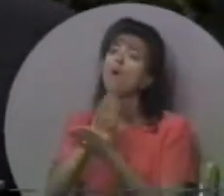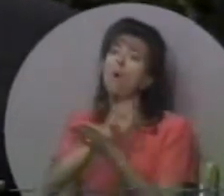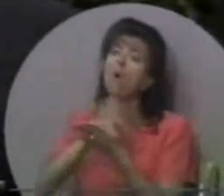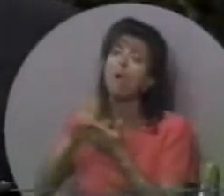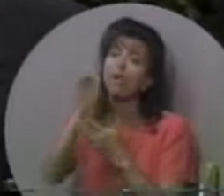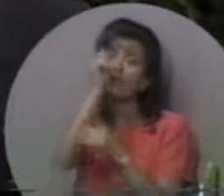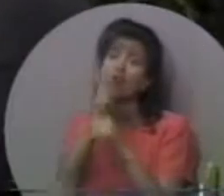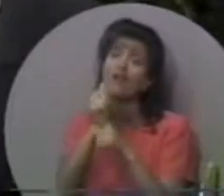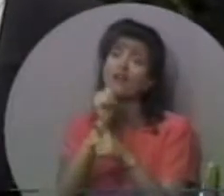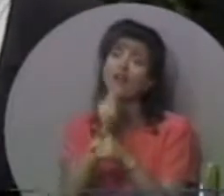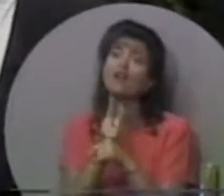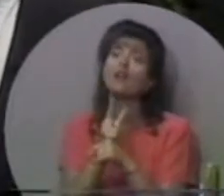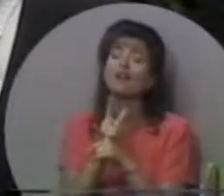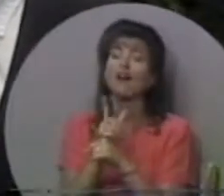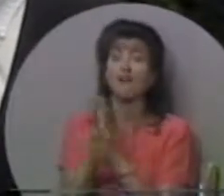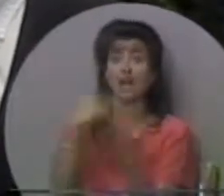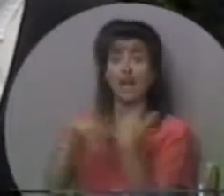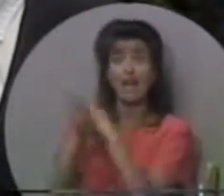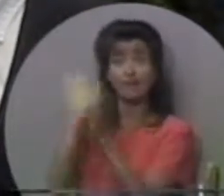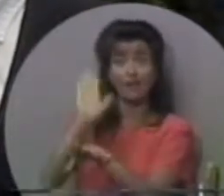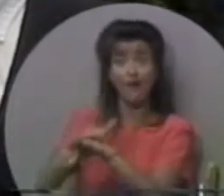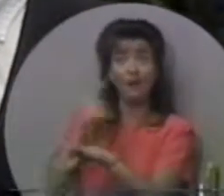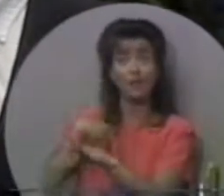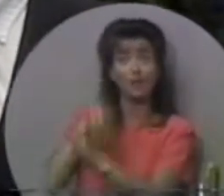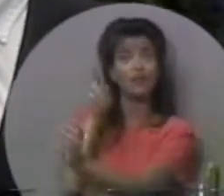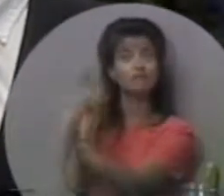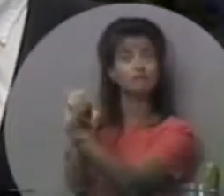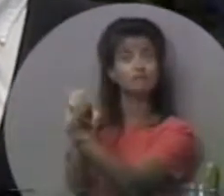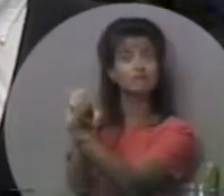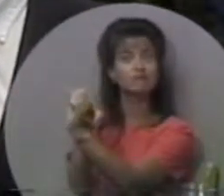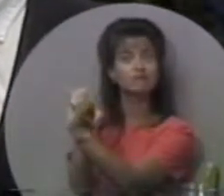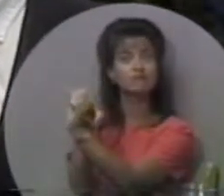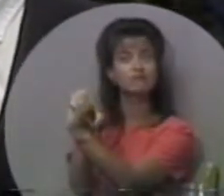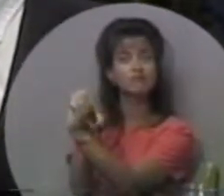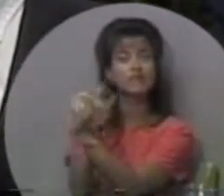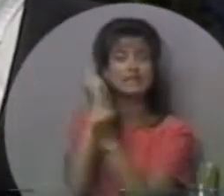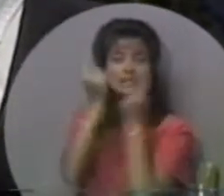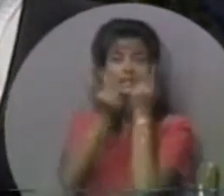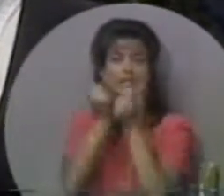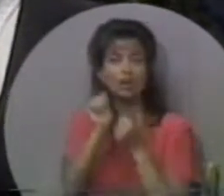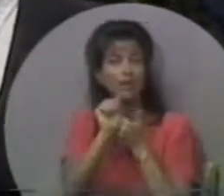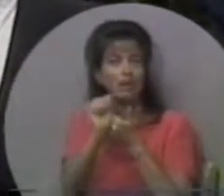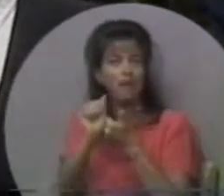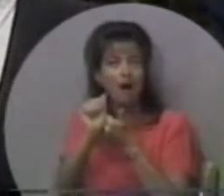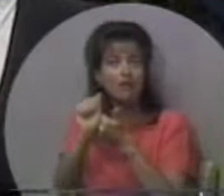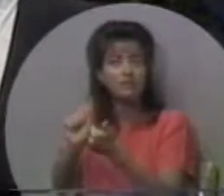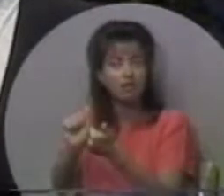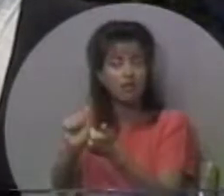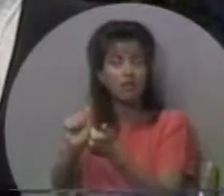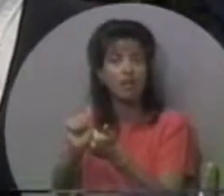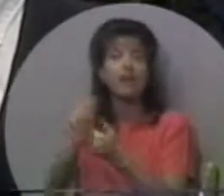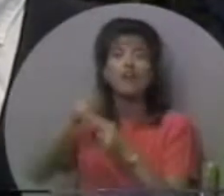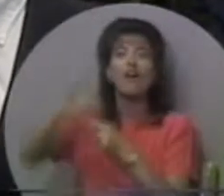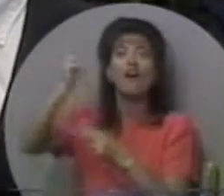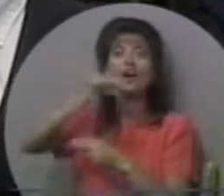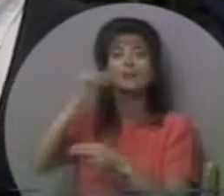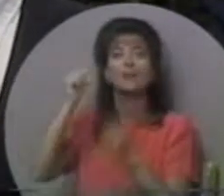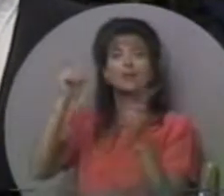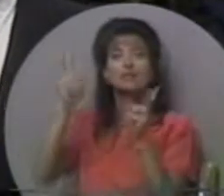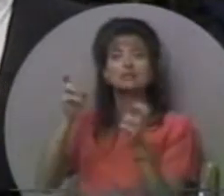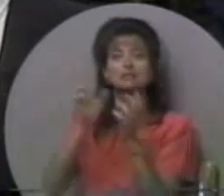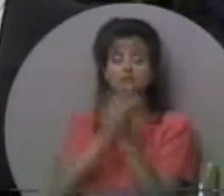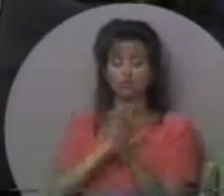Святі брати, ми є учасники небесного поклику. Подумайте про апостола і